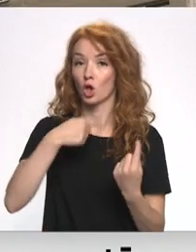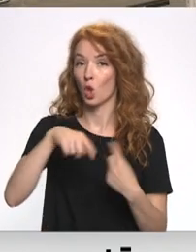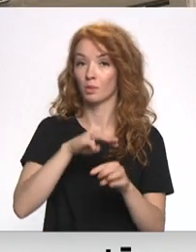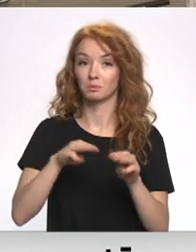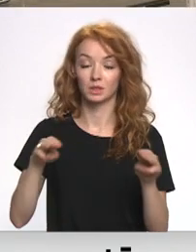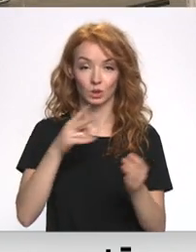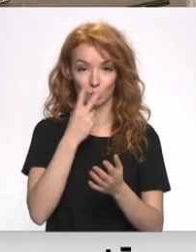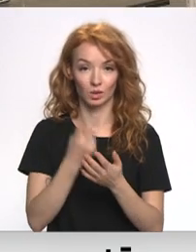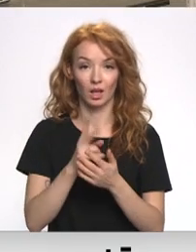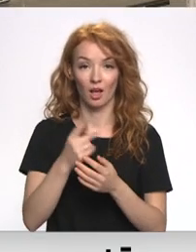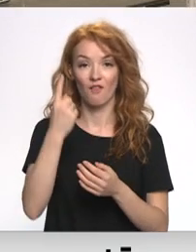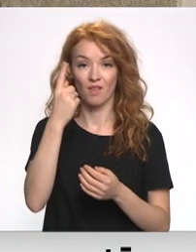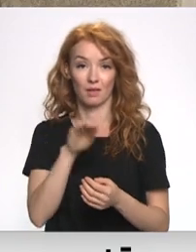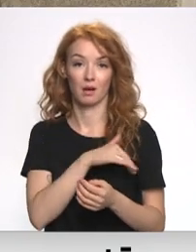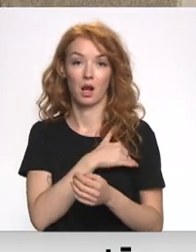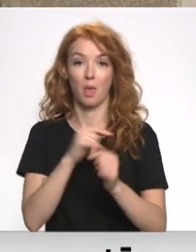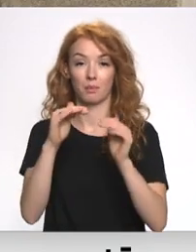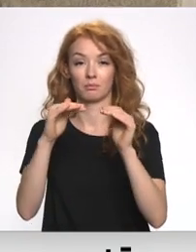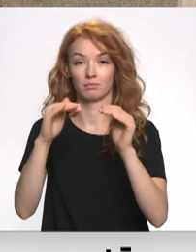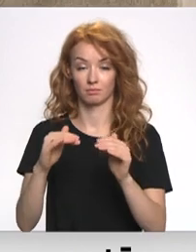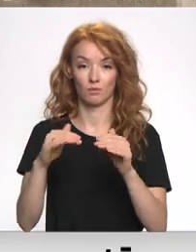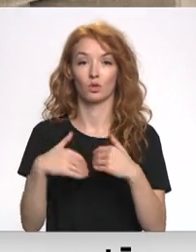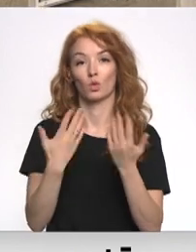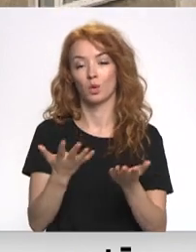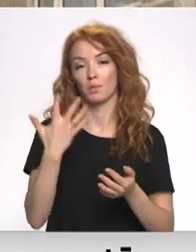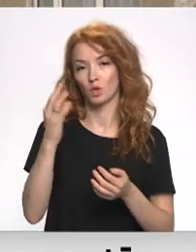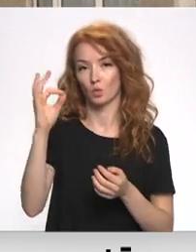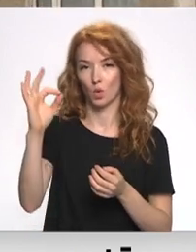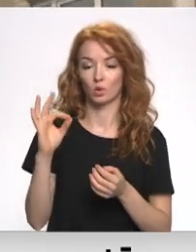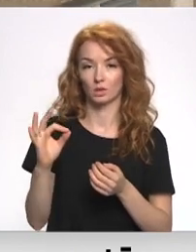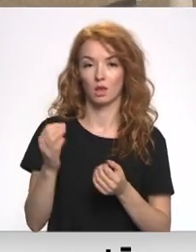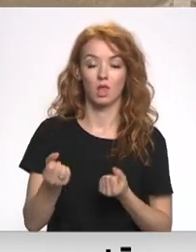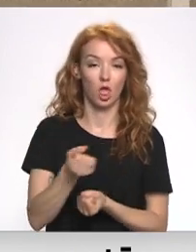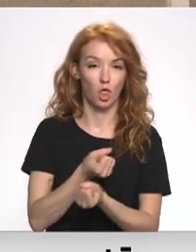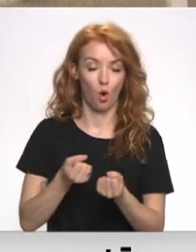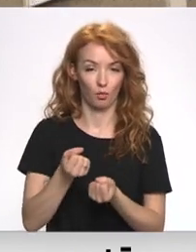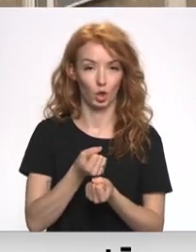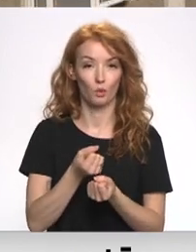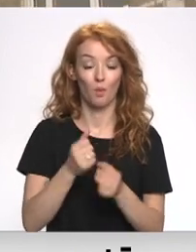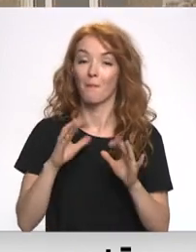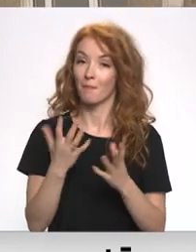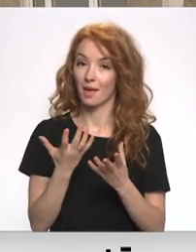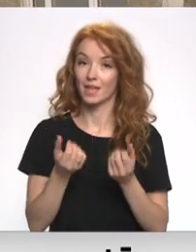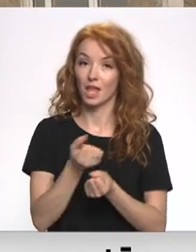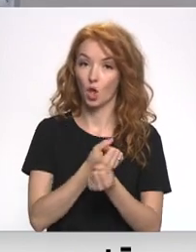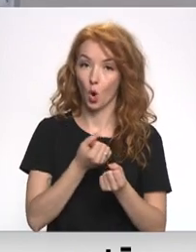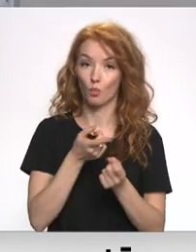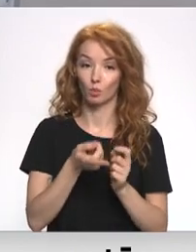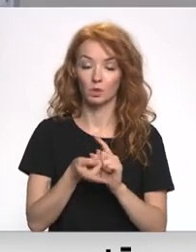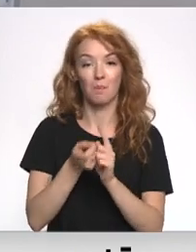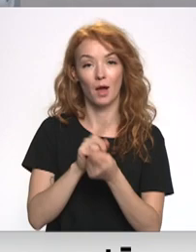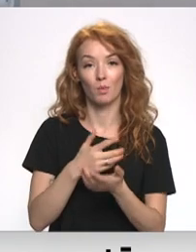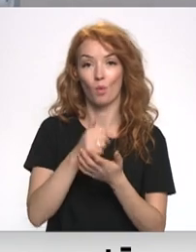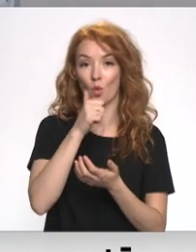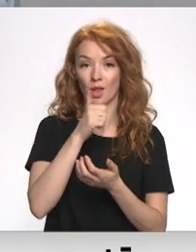norāda, ka viena grāda samazinājums apkuras rēķinos dotu 5% ietaupījumu. Savukārt ietaupījums, mainot ūdens